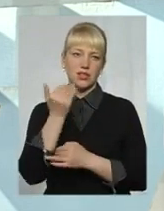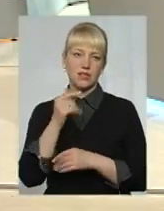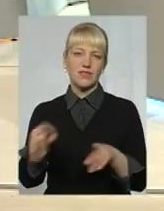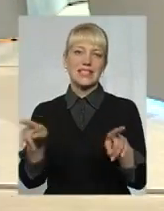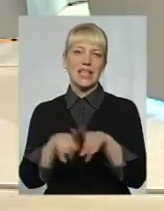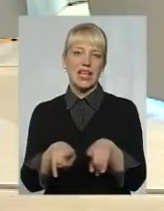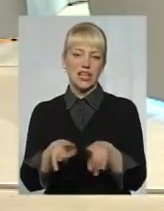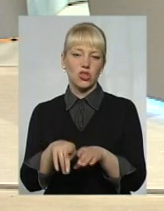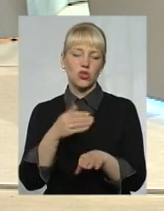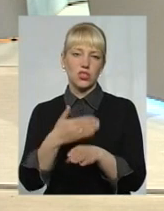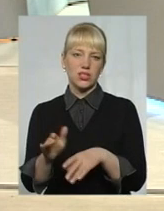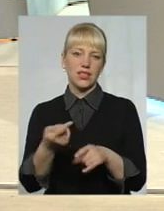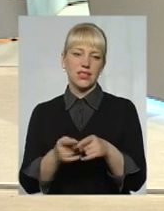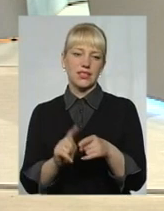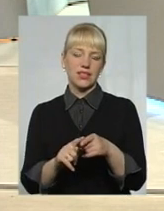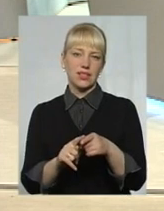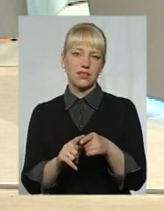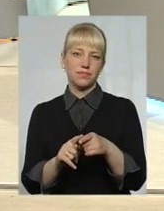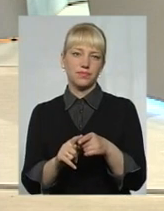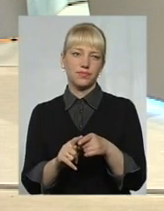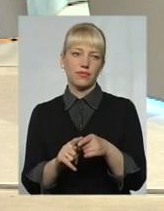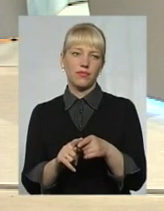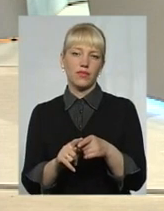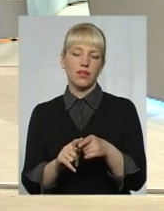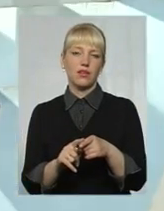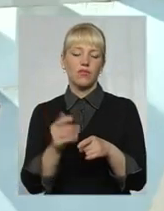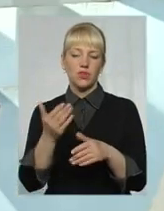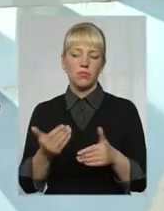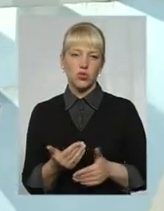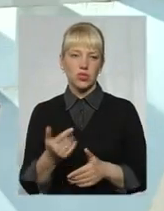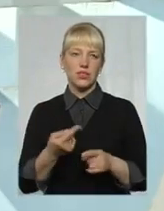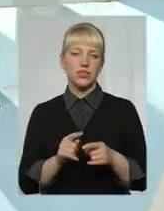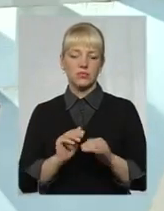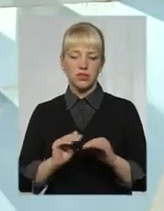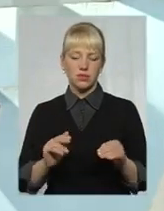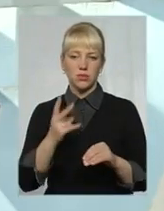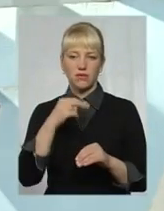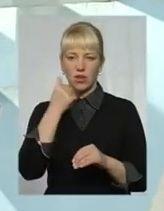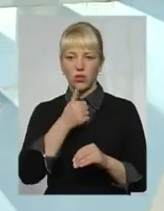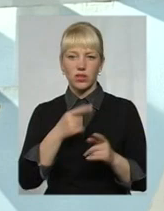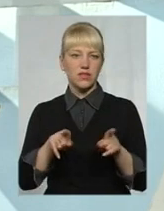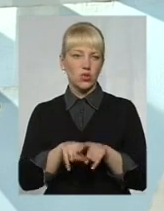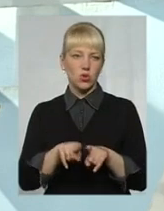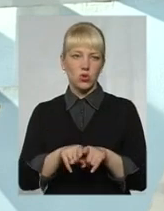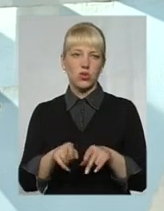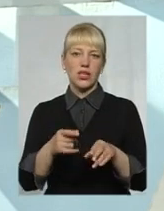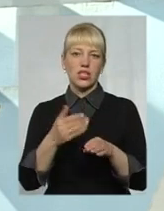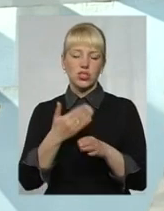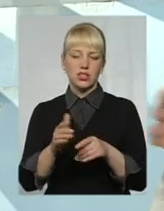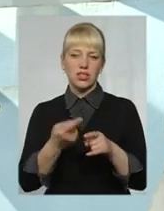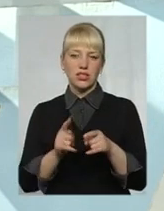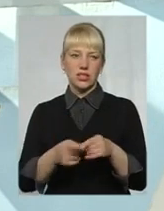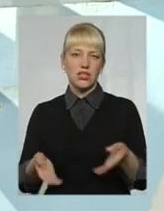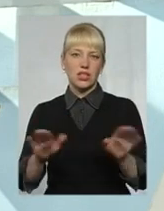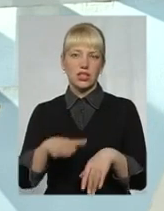рівно частина з них, вони вже прожили з дітьми там майже два роки, все рівно частина з них залишили своїх дітей. І ці діти далі